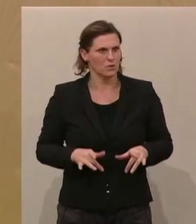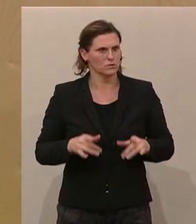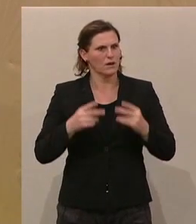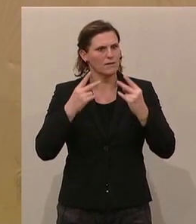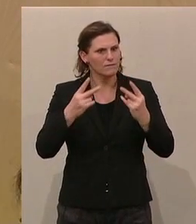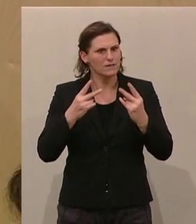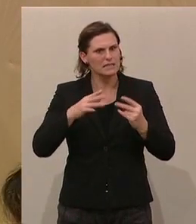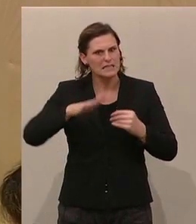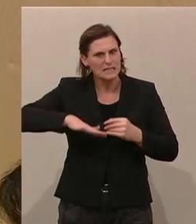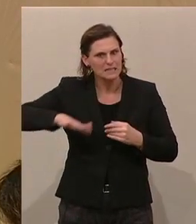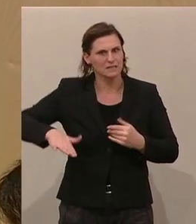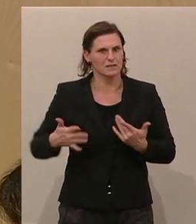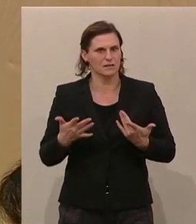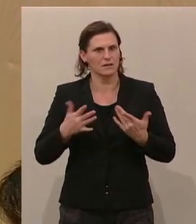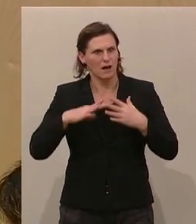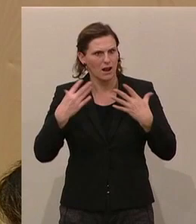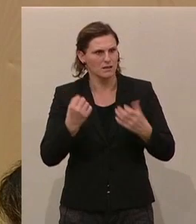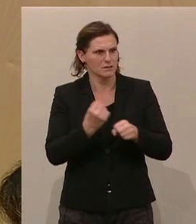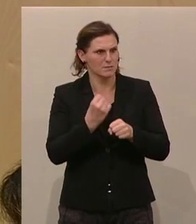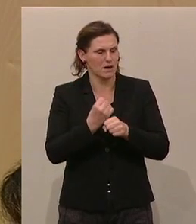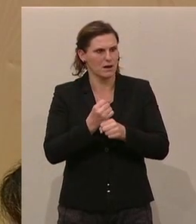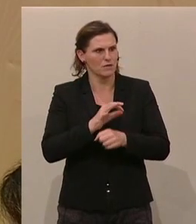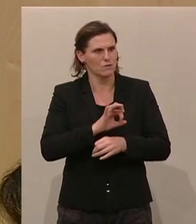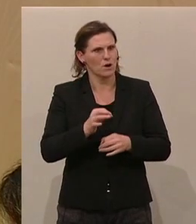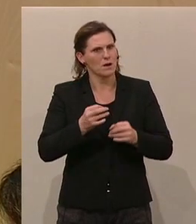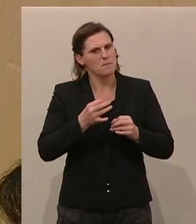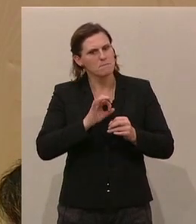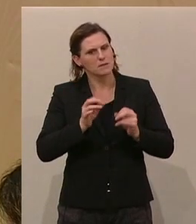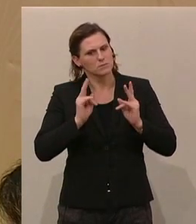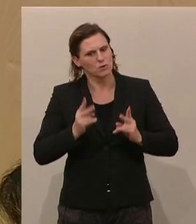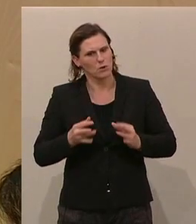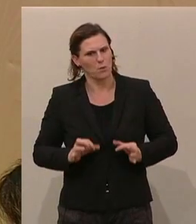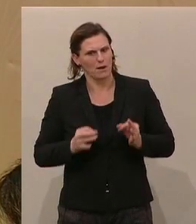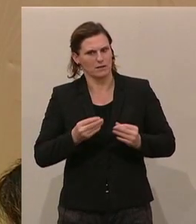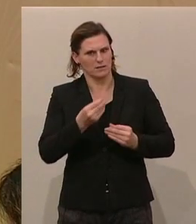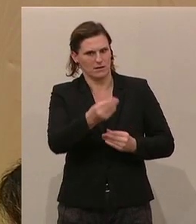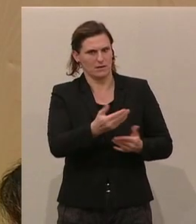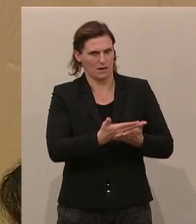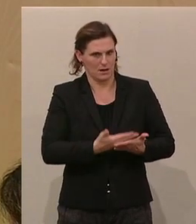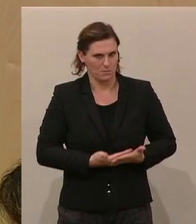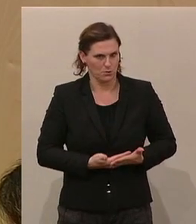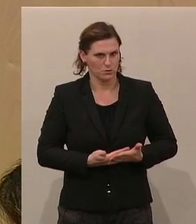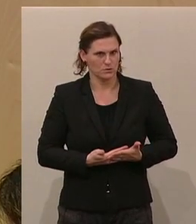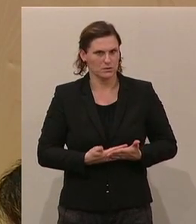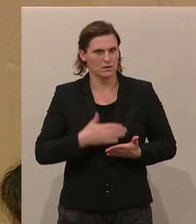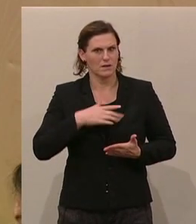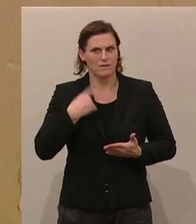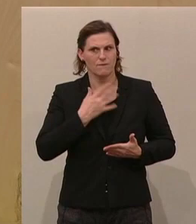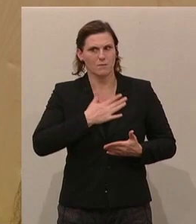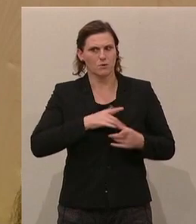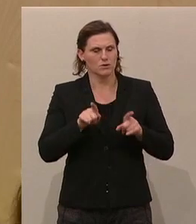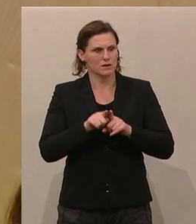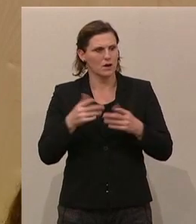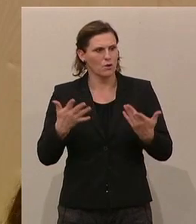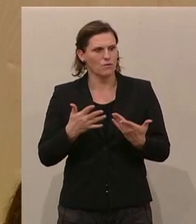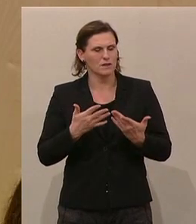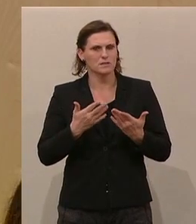natürlich dann immer wieder um die Kinder. Wir werden natürlich auch alles tun, dass wir die bestmögliche Qualität für die Kinder haben. Wie wohl, das muss man auch dazu sagen, habe es heute schon